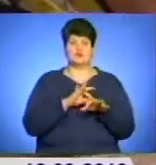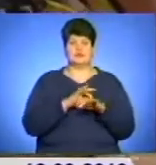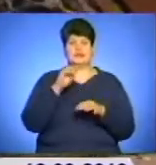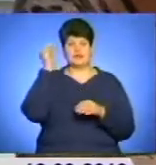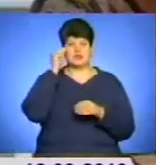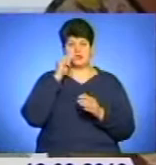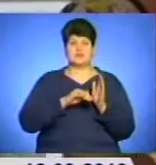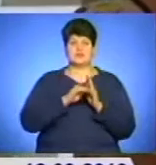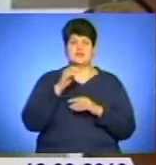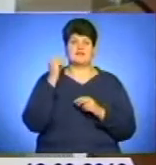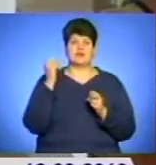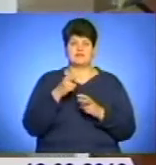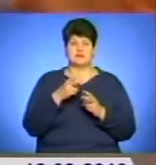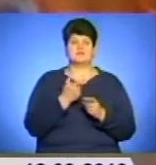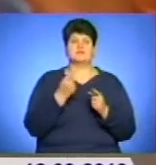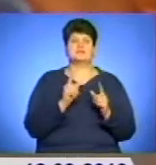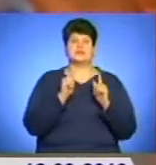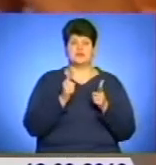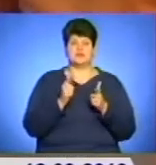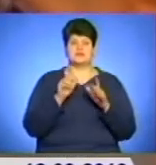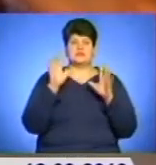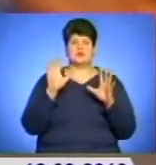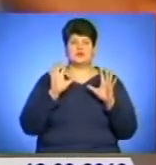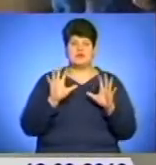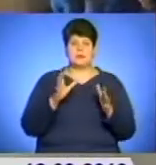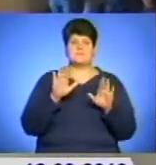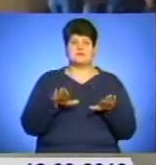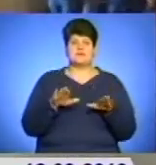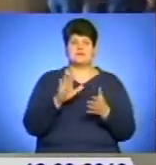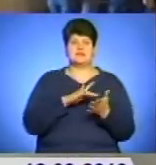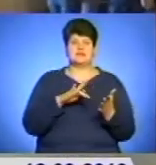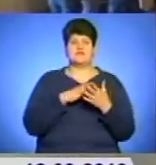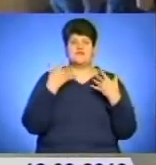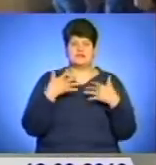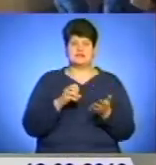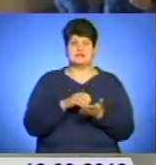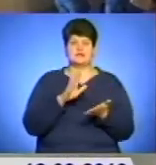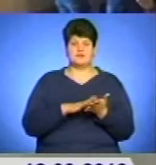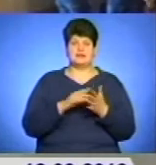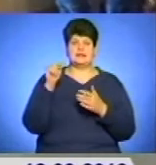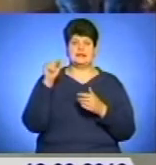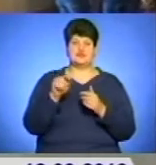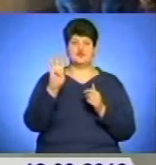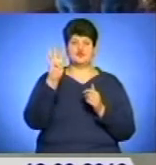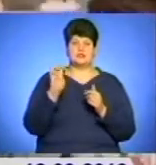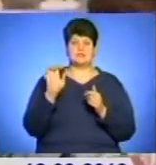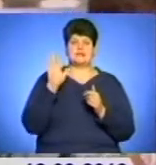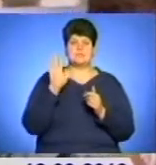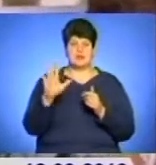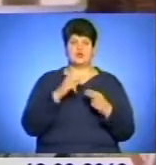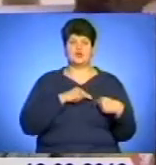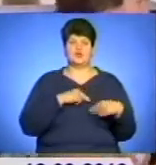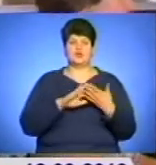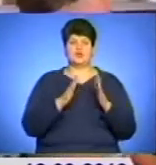кваліфікацію. Відповідно до чинного законодавства, місцеві центри зайнятості вже зареєстрували цьогоріч 1405 трудових договорів